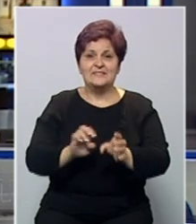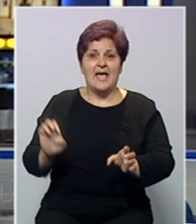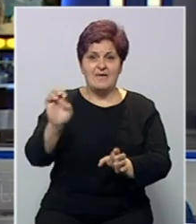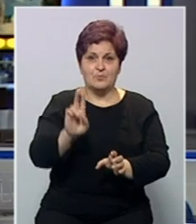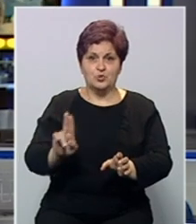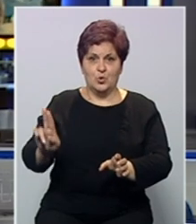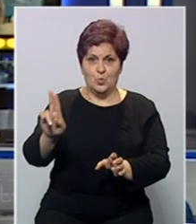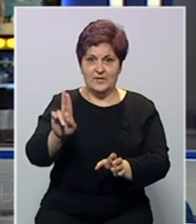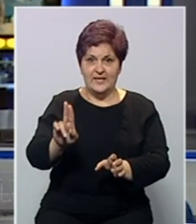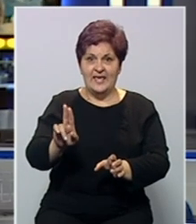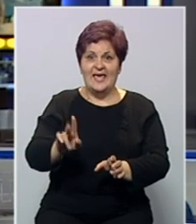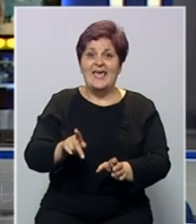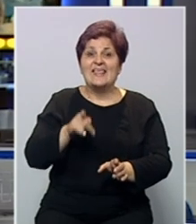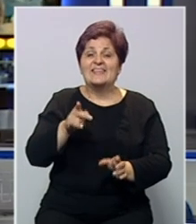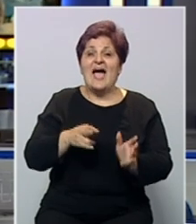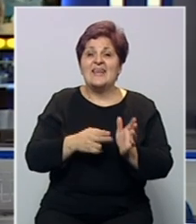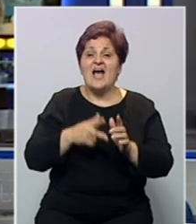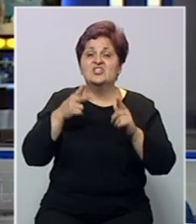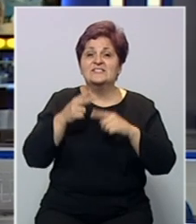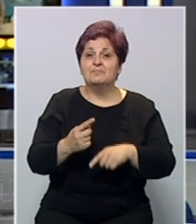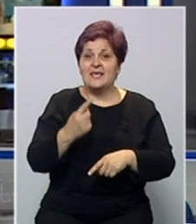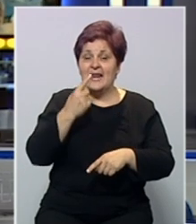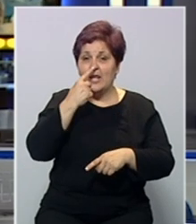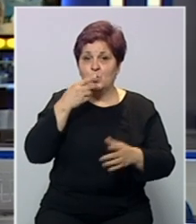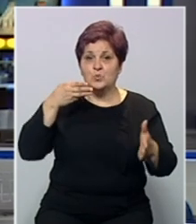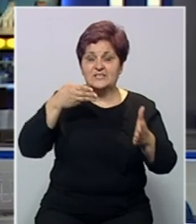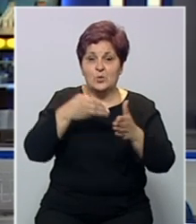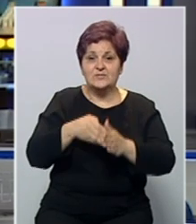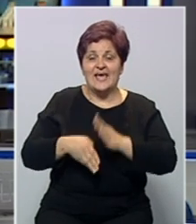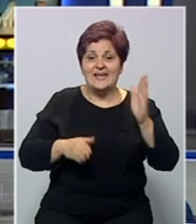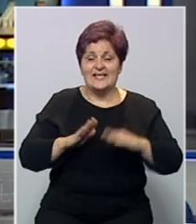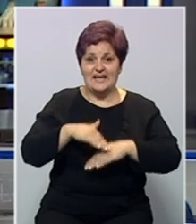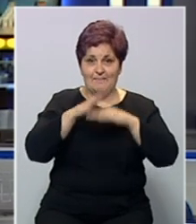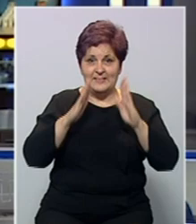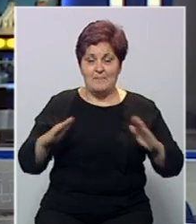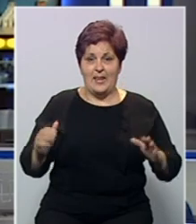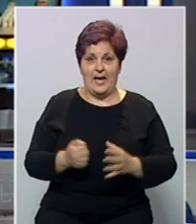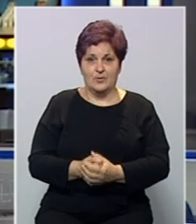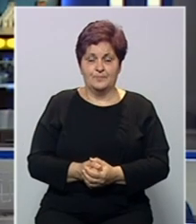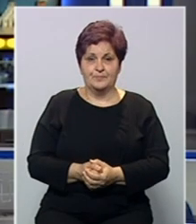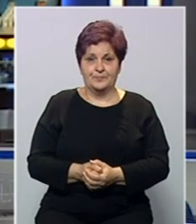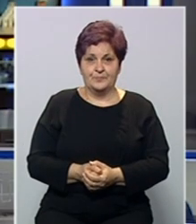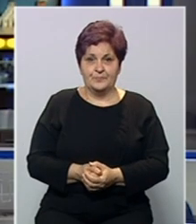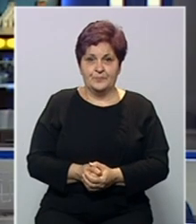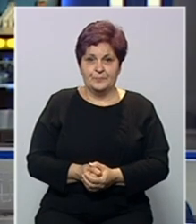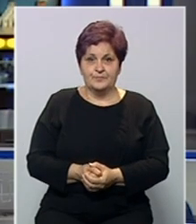pristup Evropskoj uniji te da bi na taj način spriječili ruski utjecaj na Zapadnom Balkanu.